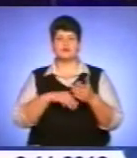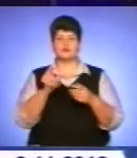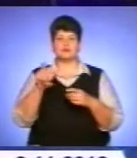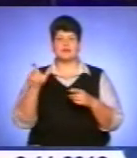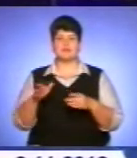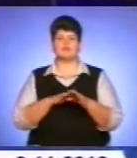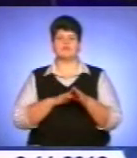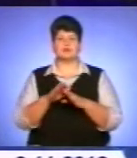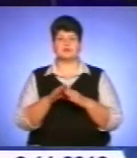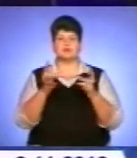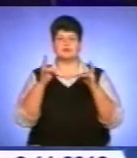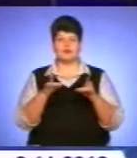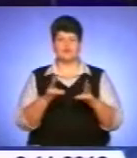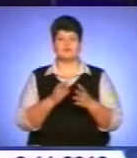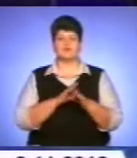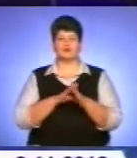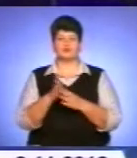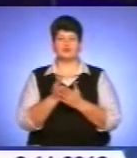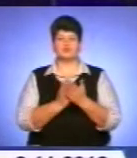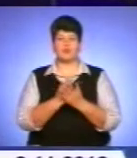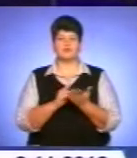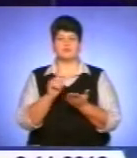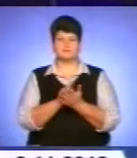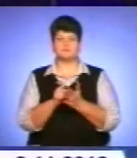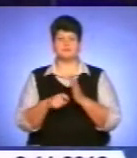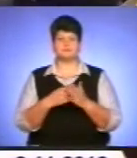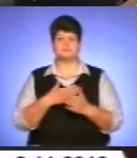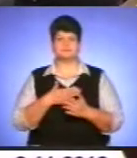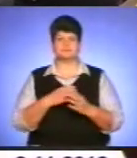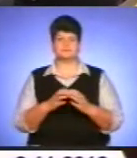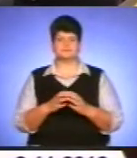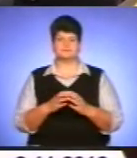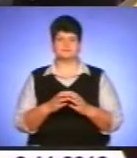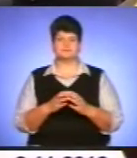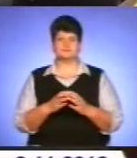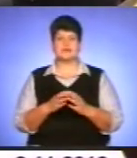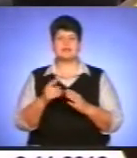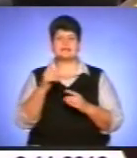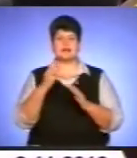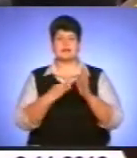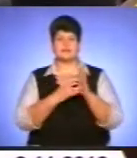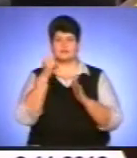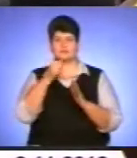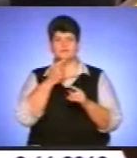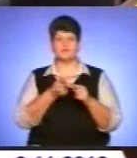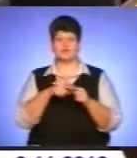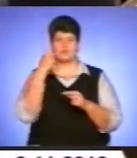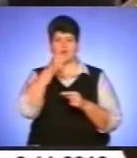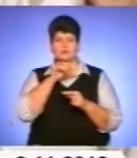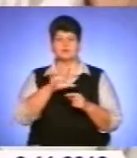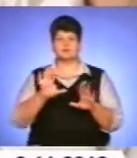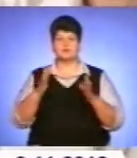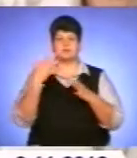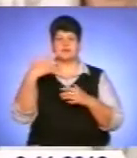травми, виконуючи службові обов'язки, дізнавалася наша знімальна група. За 9 місяців цього року в області сталося 50